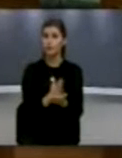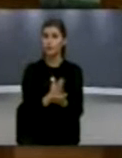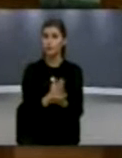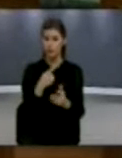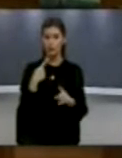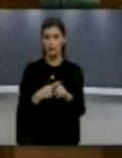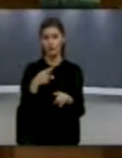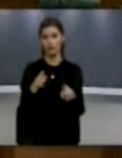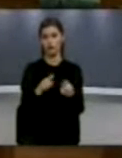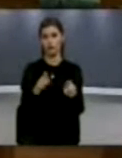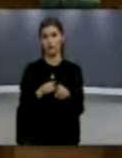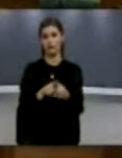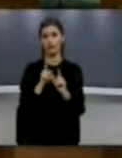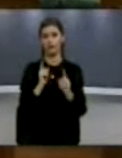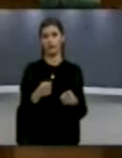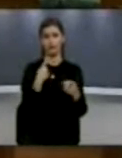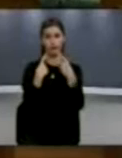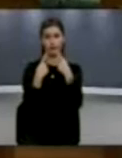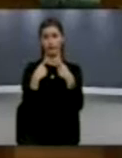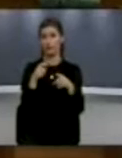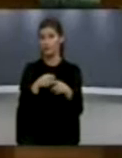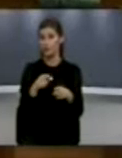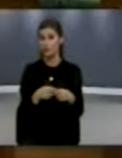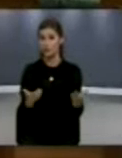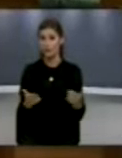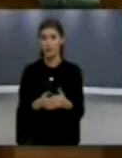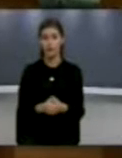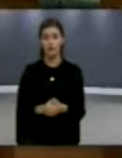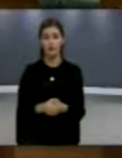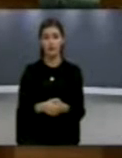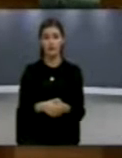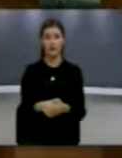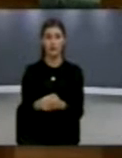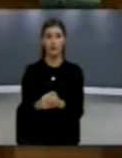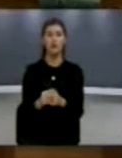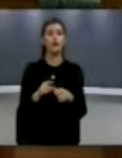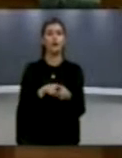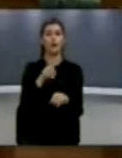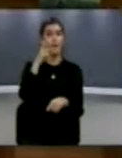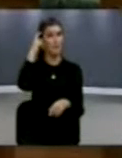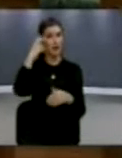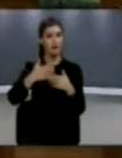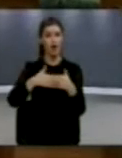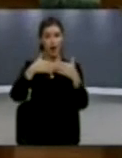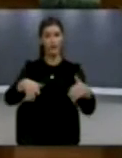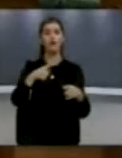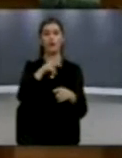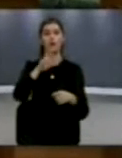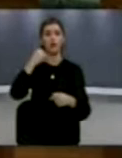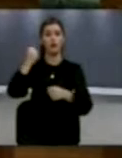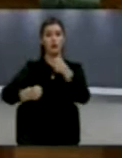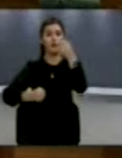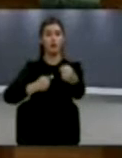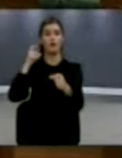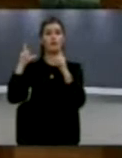edhe të ajë në Karachev me sërbi. Shkopitës sinjalizuës në zonën kufitaret malë të zi janë gjdo një kilometr, por ato